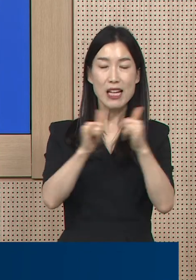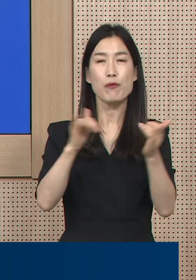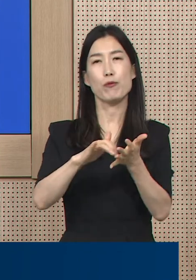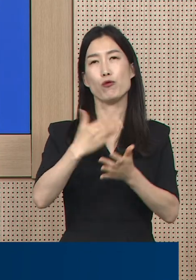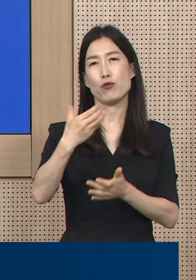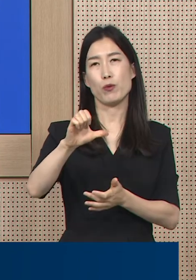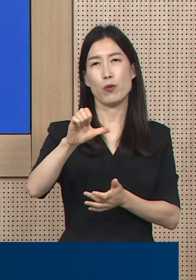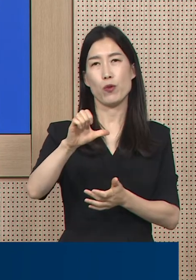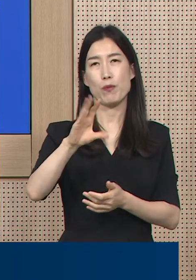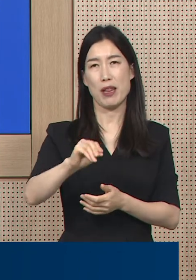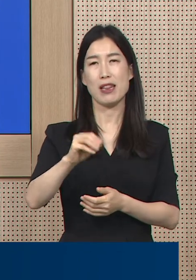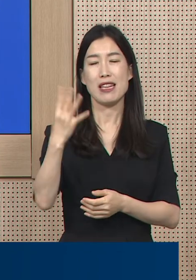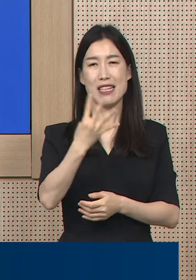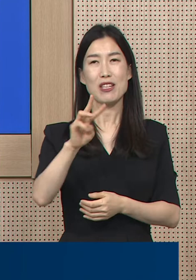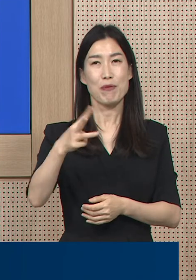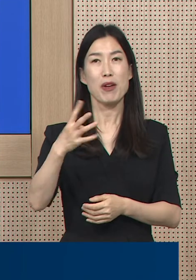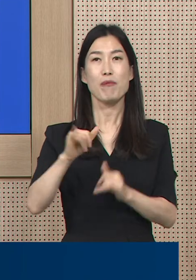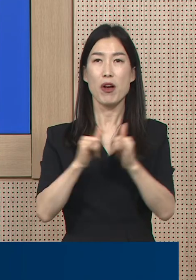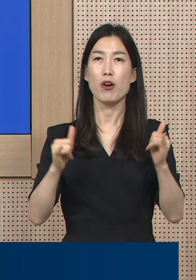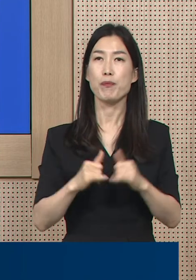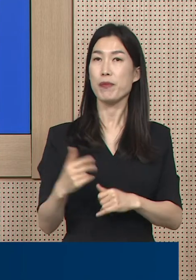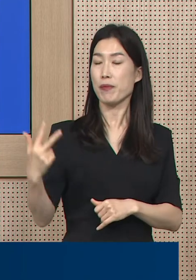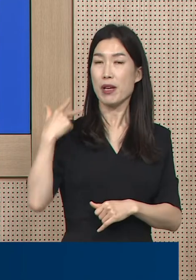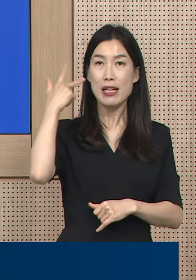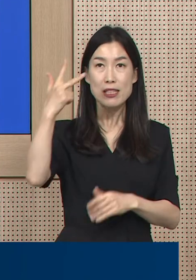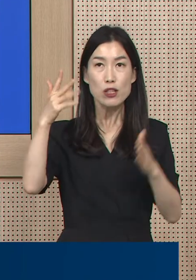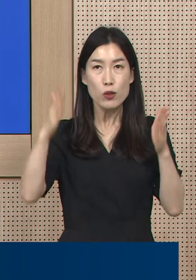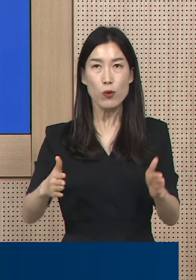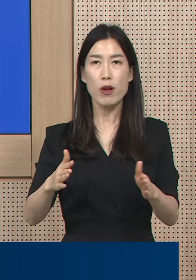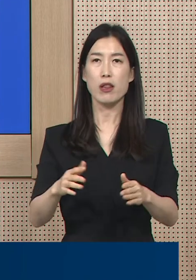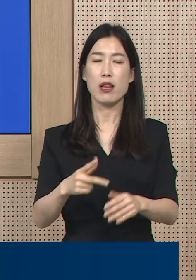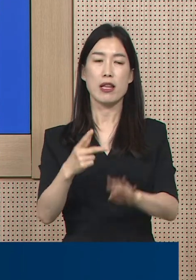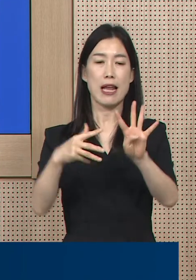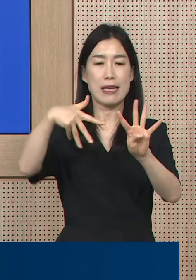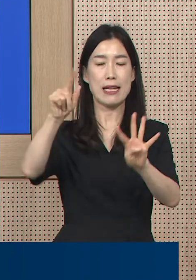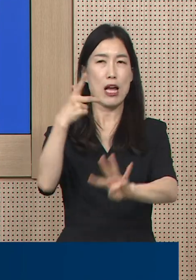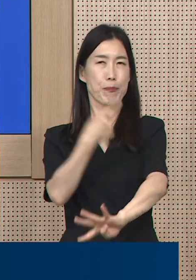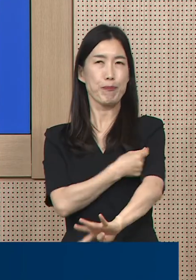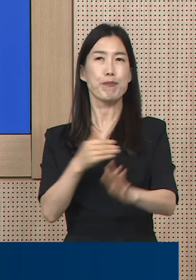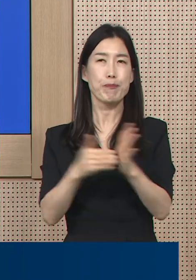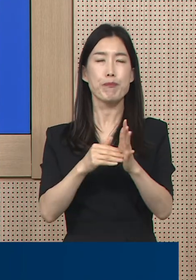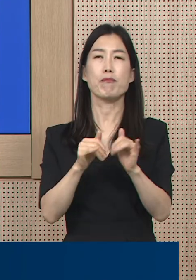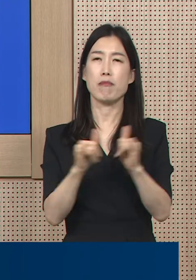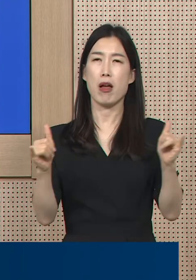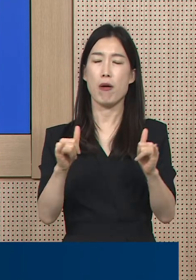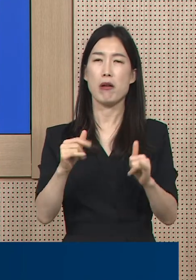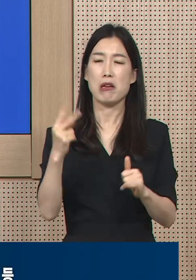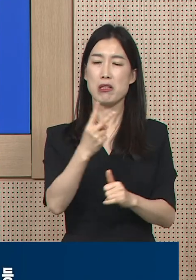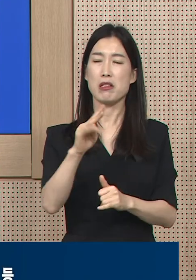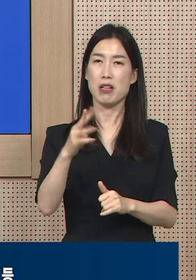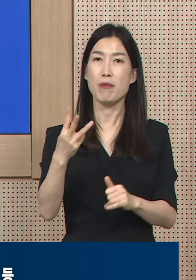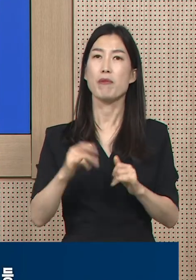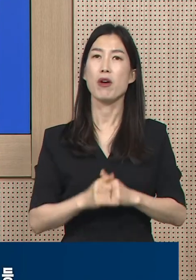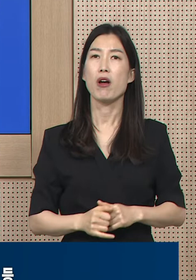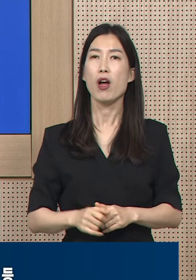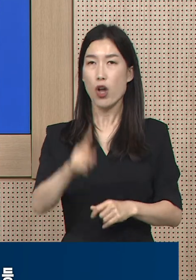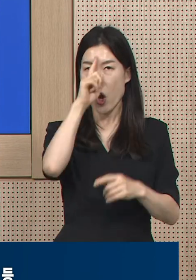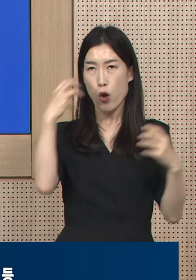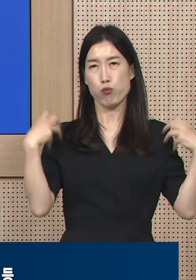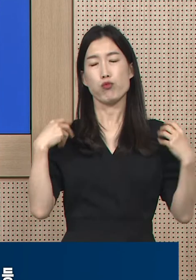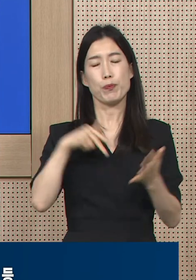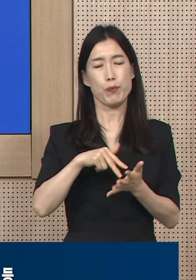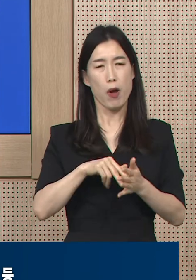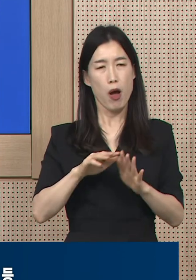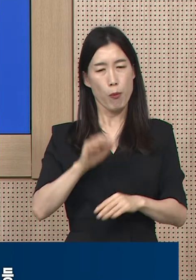한 주 동안에 2만 3,665명이 4차 접종에 참여했습니다. 정부는 어제 재유행 대비